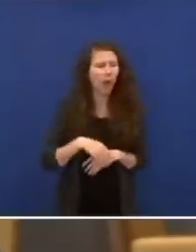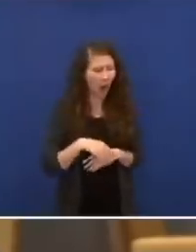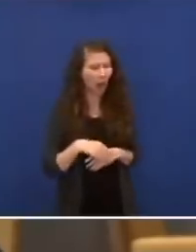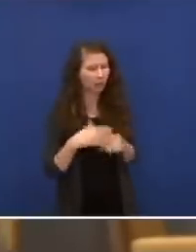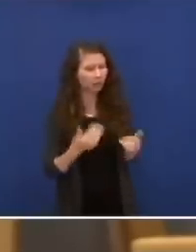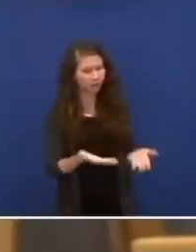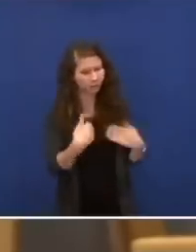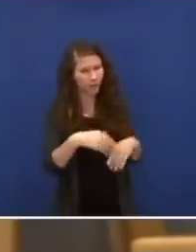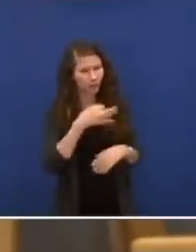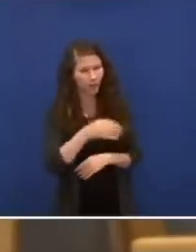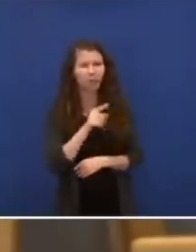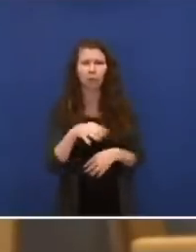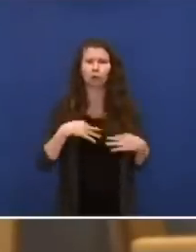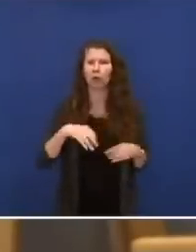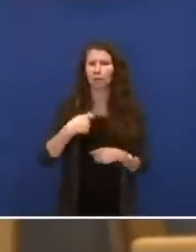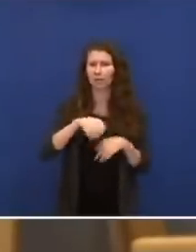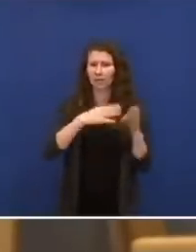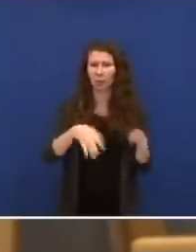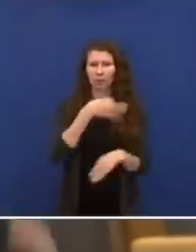Gesundheitsministerium bräuchte ich dann.